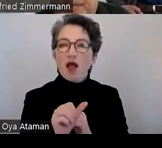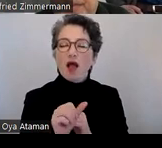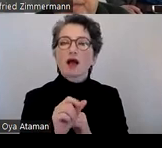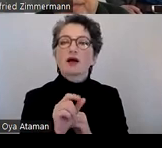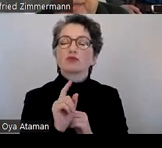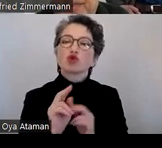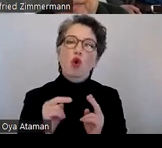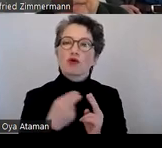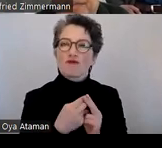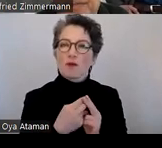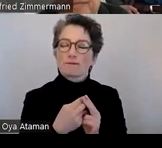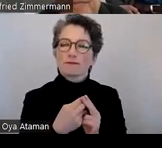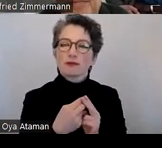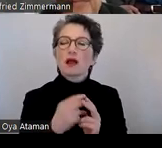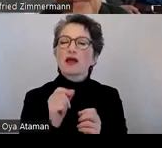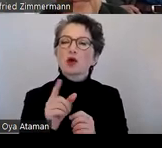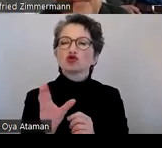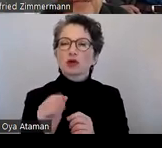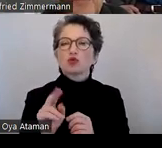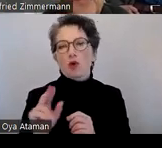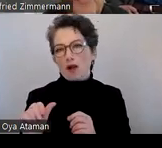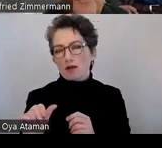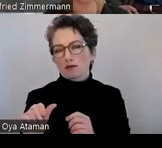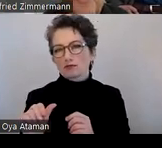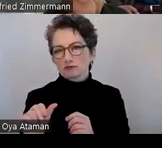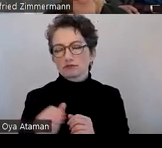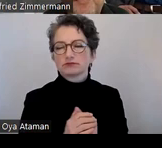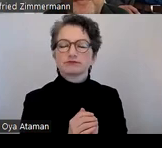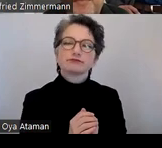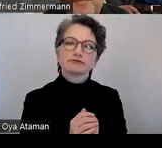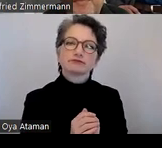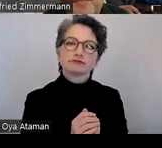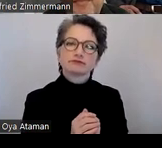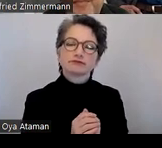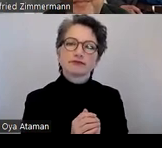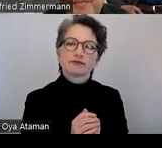und es geht auch zusammen mit UA, das kann miteinander verknüpfen, ja.